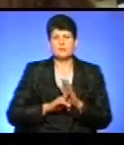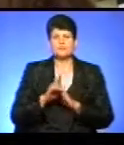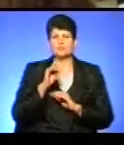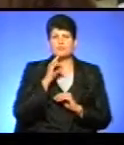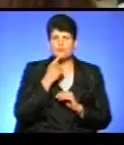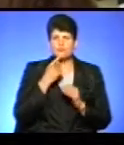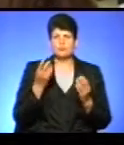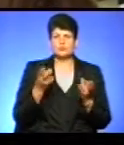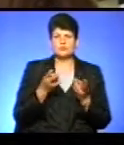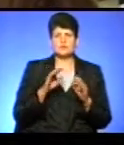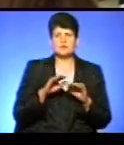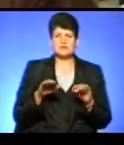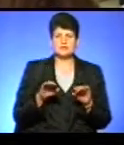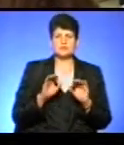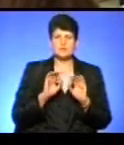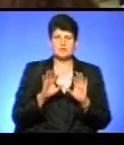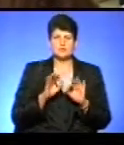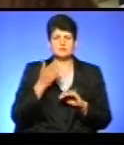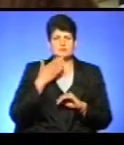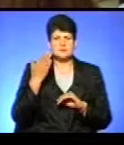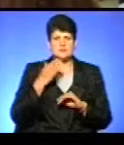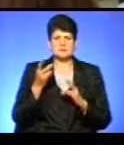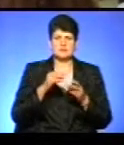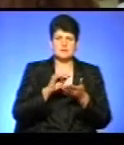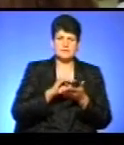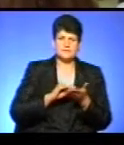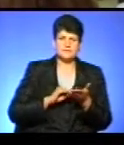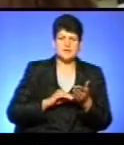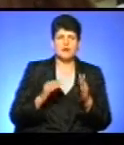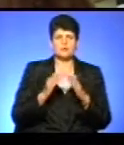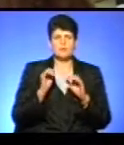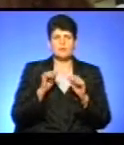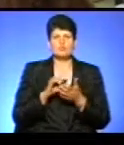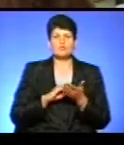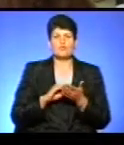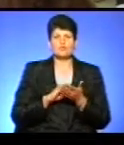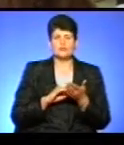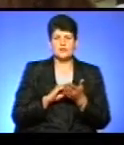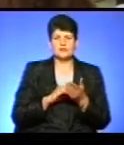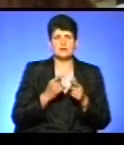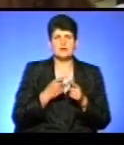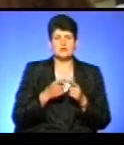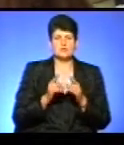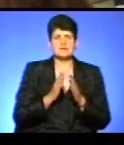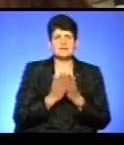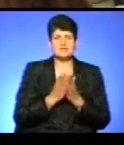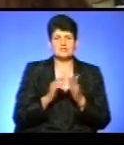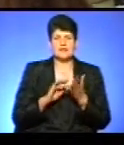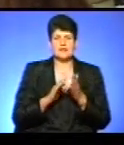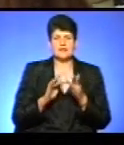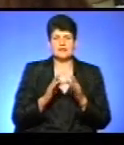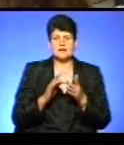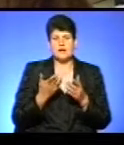потрібно дітям начитати матеріал, їм треба дещо законспектувати, а вдома вони можуть повторити або з електронної книжки, або з